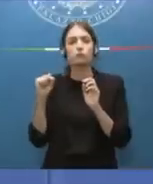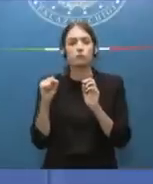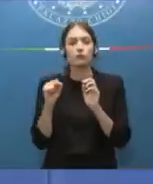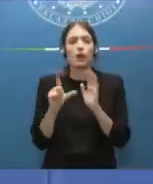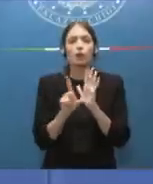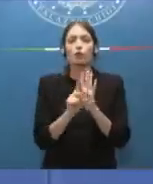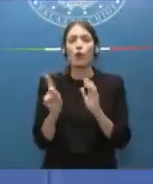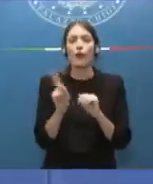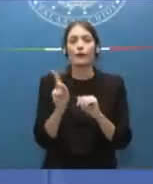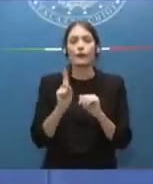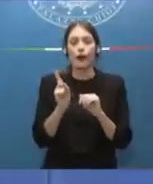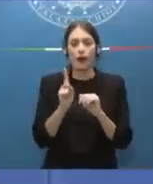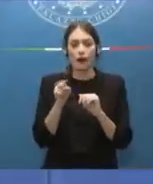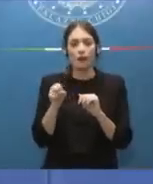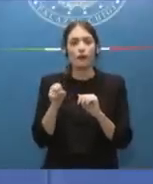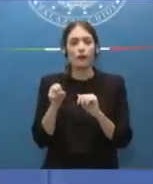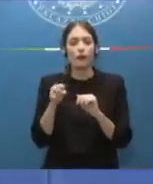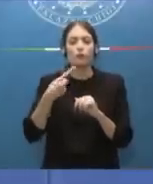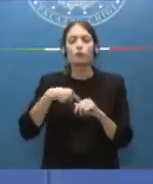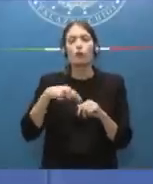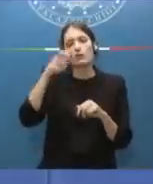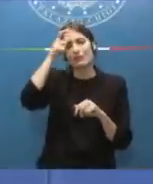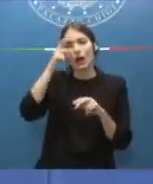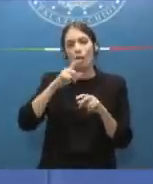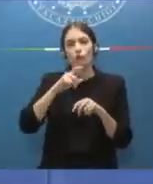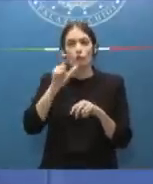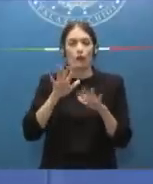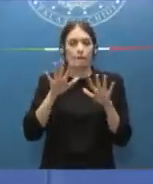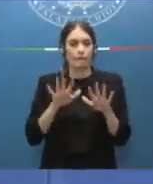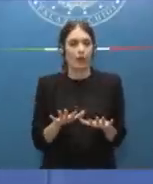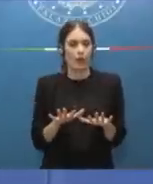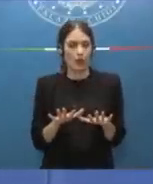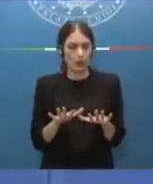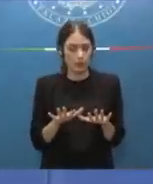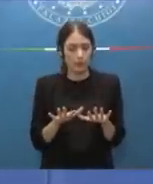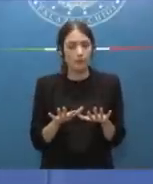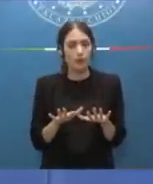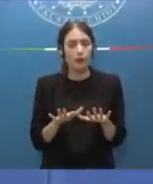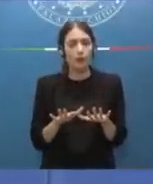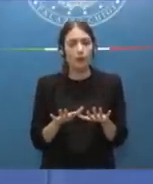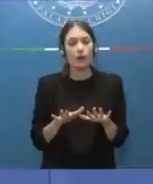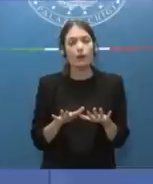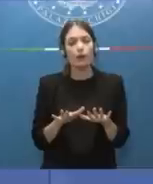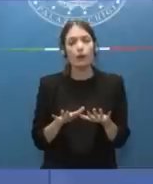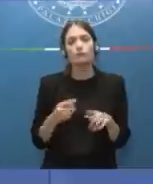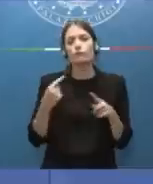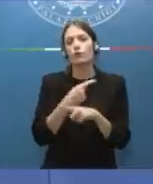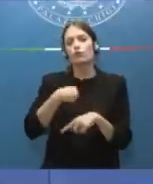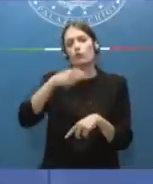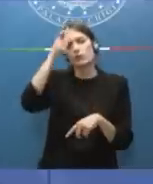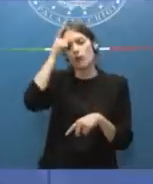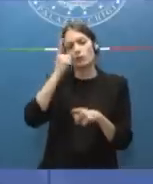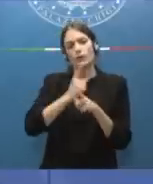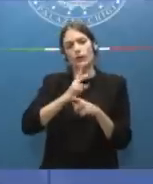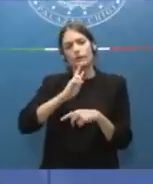diciamo così insomma invece vuole rispondere immediatamente e